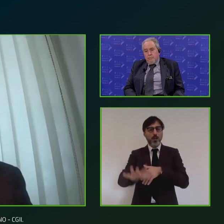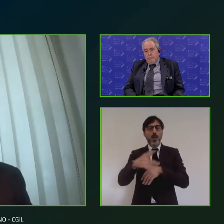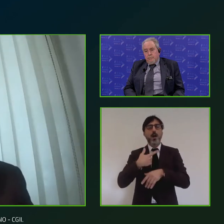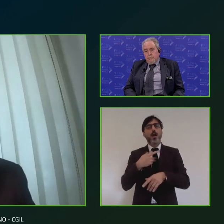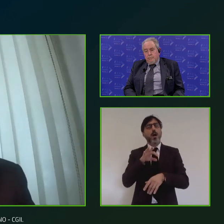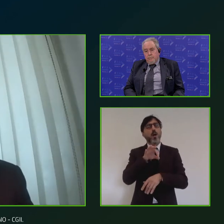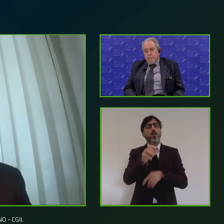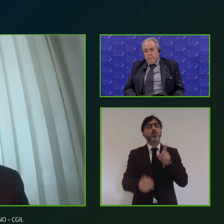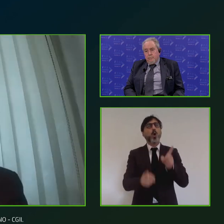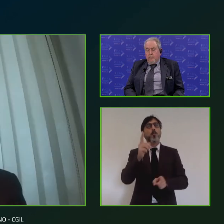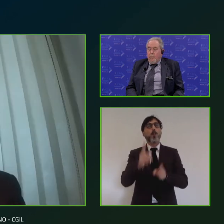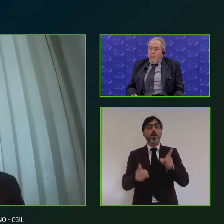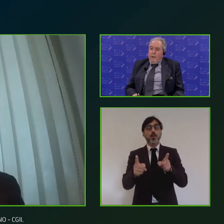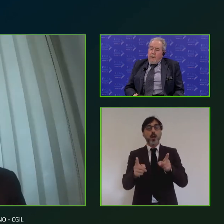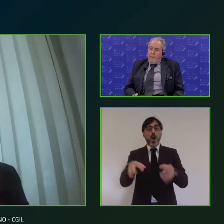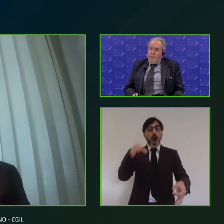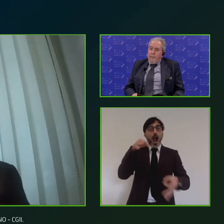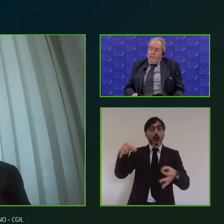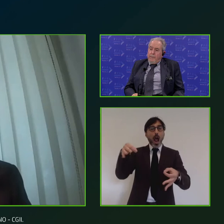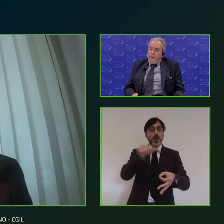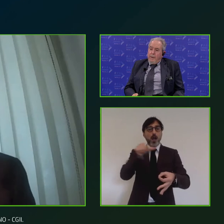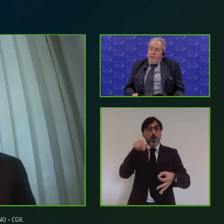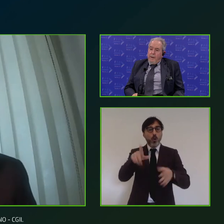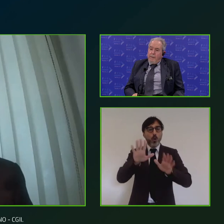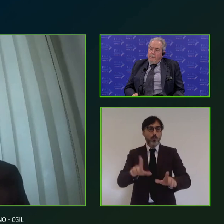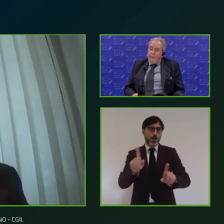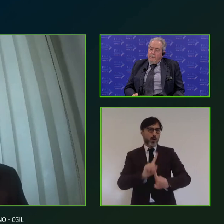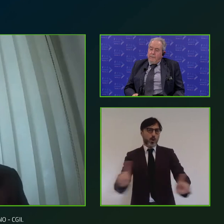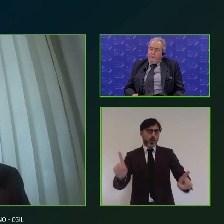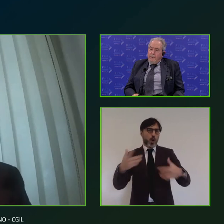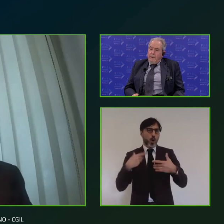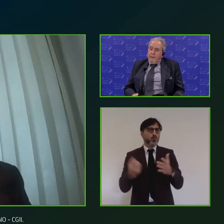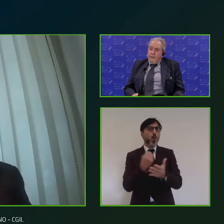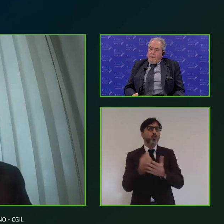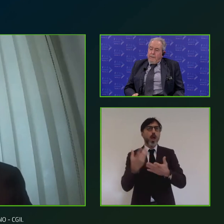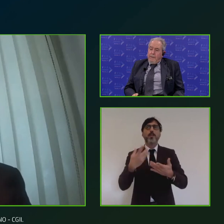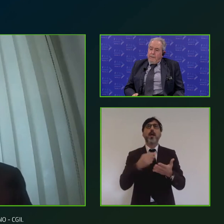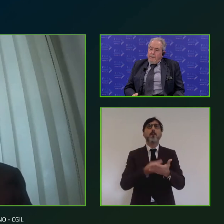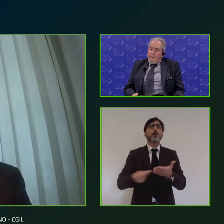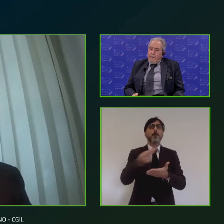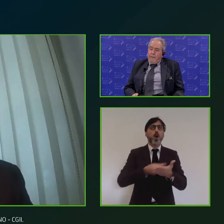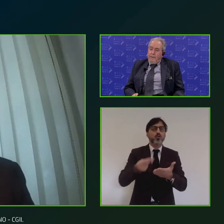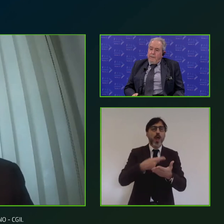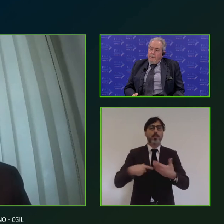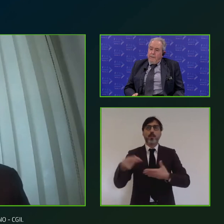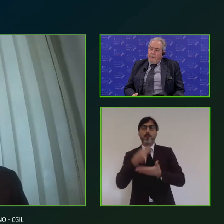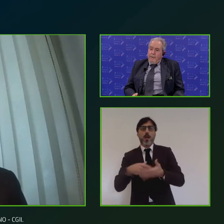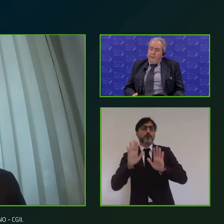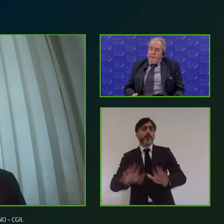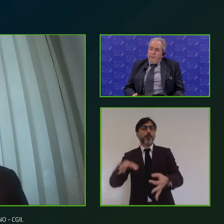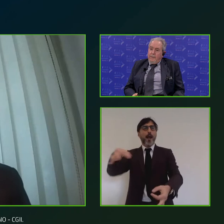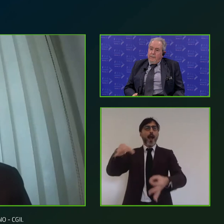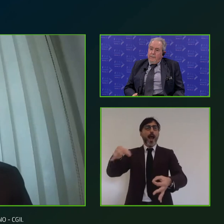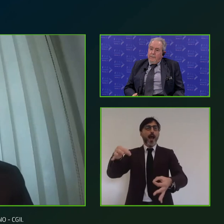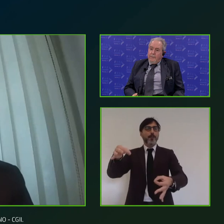non deve rimanere sulla carta come spesso purtroppo accade i piani in Italia i progetti alle buone idee